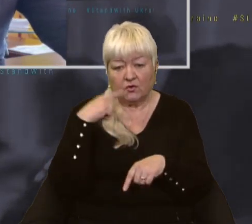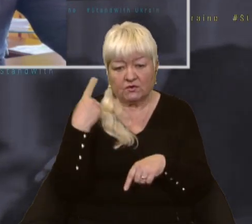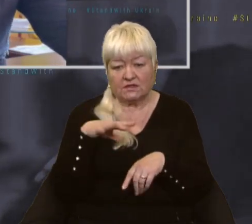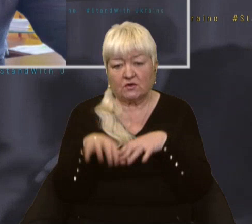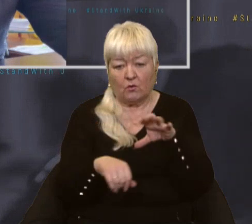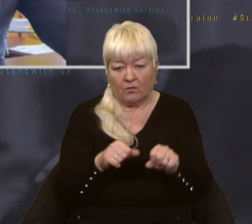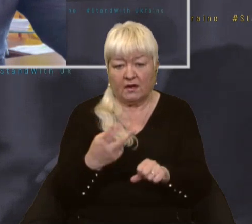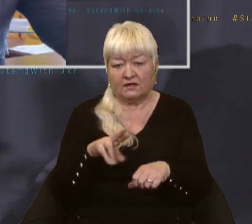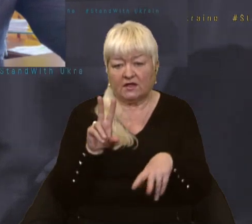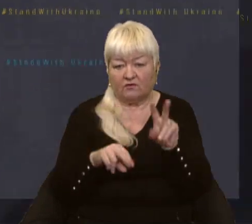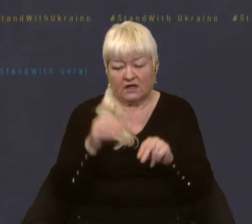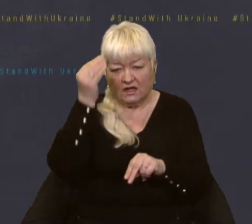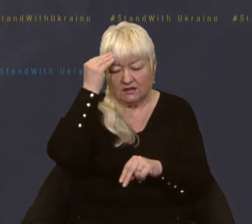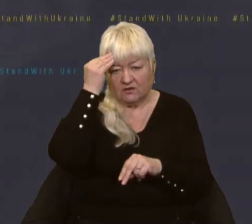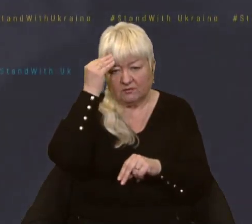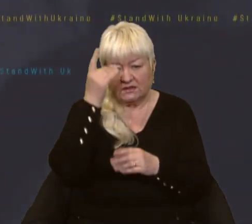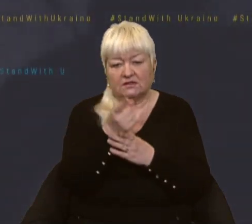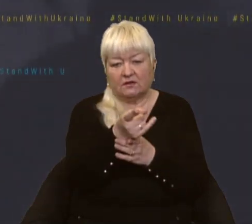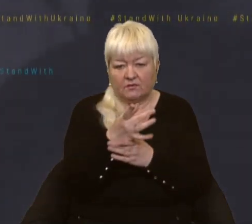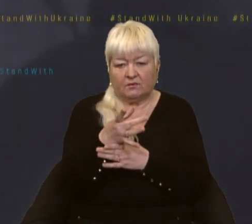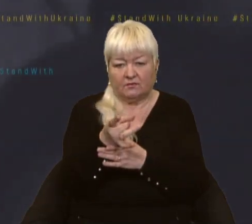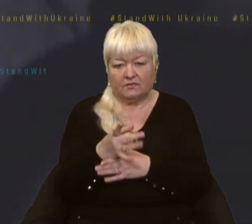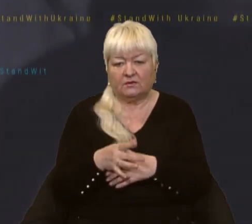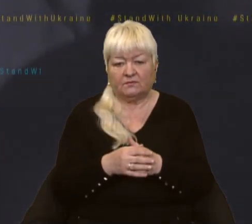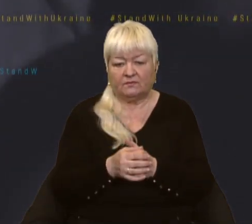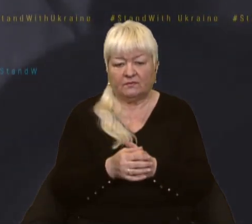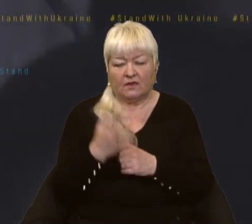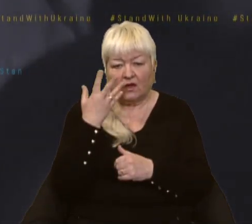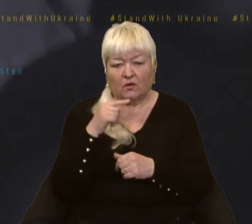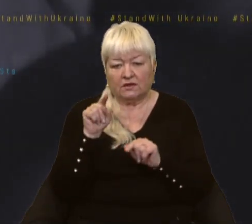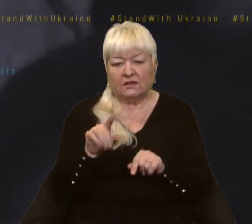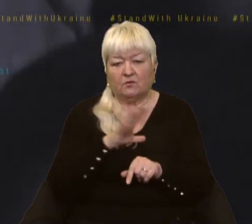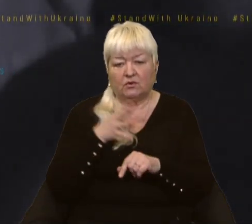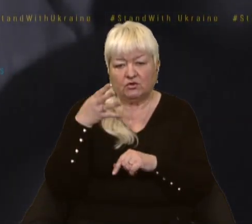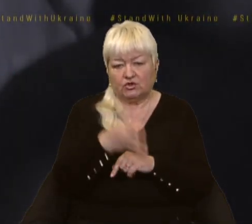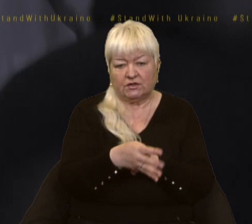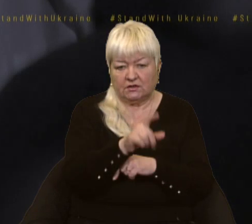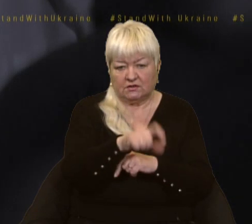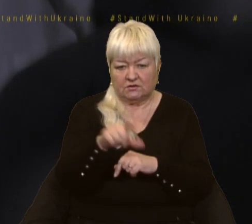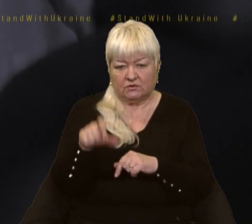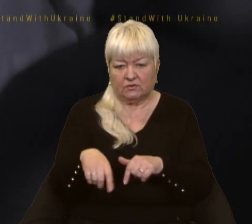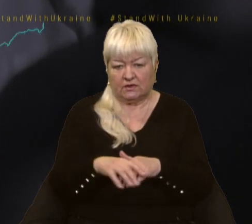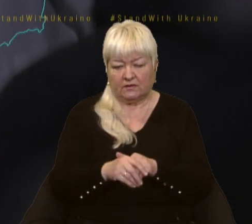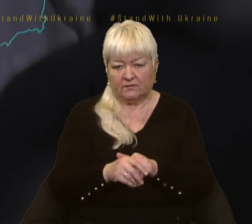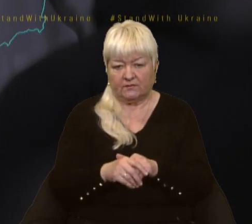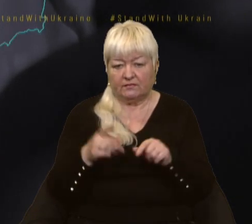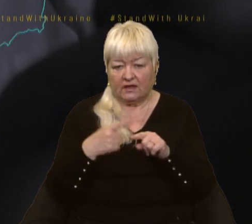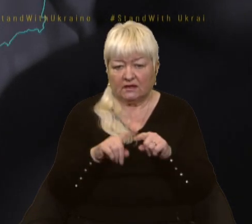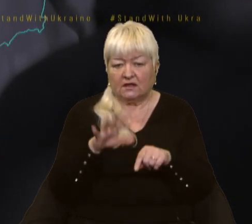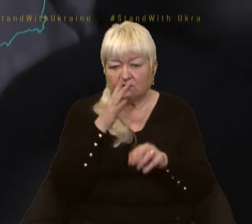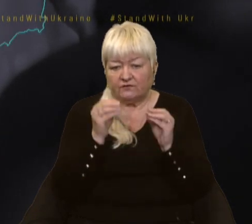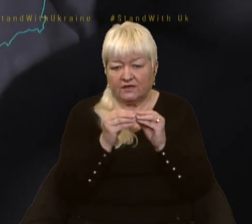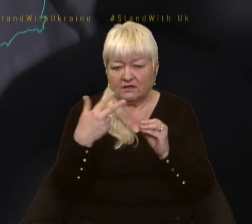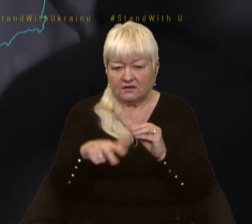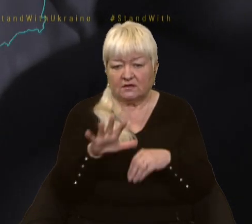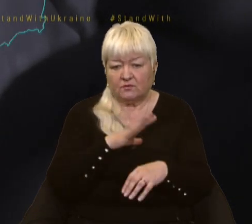окупанти, я вважаю, навмисно у 10-ї 30, коли там було 4 тисячі людей. На той час, у 10-ї